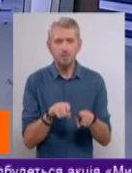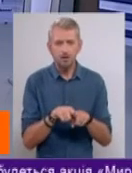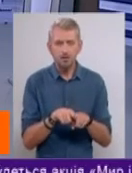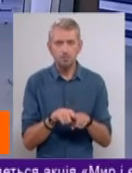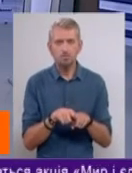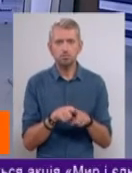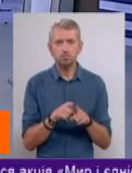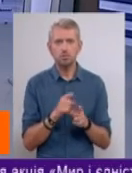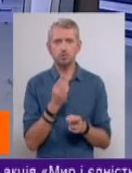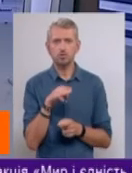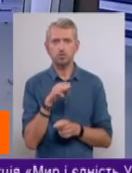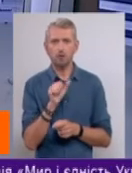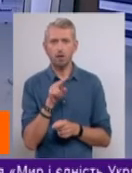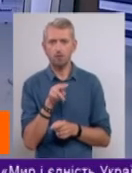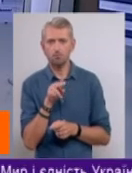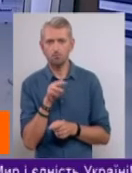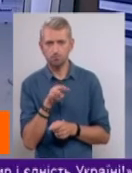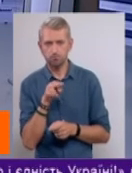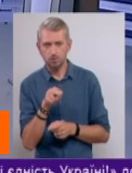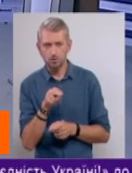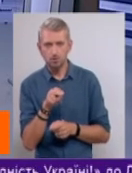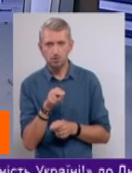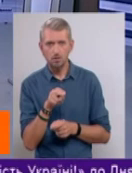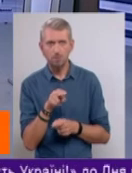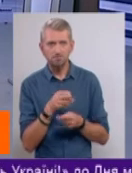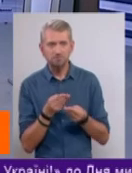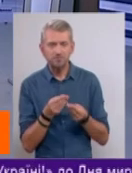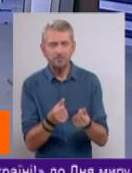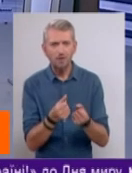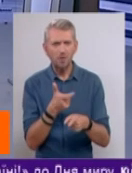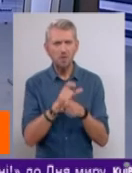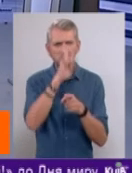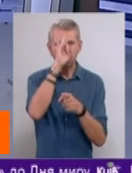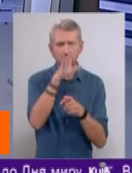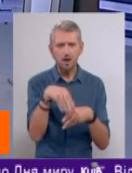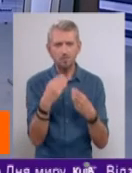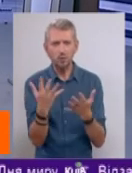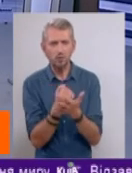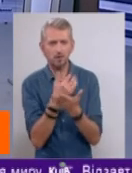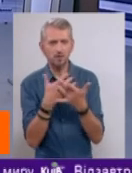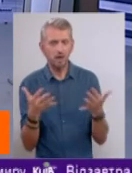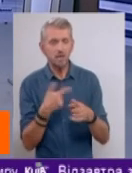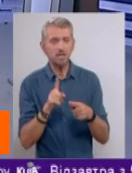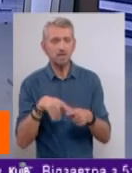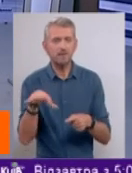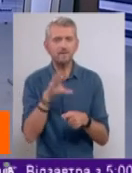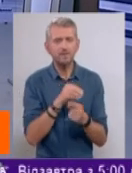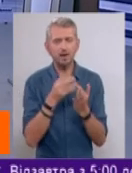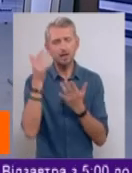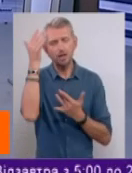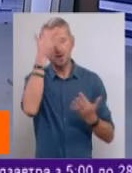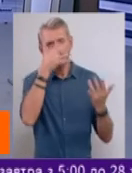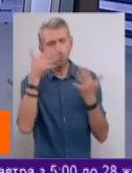спрацьовують на те, що це дуже популярно, або принесе успіх і так далі. Це все ілюзії.